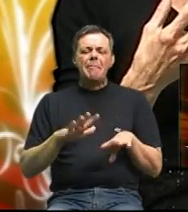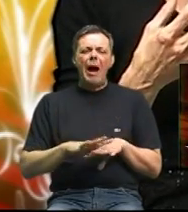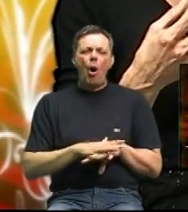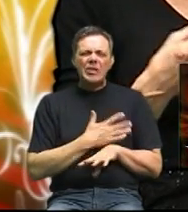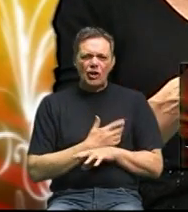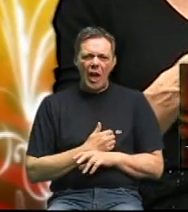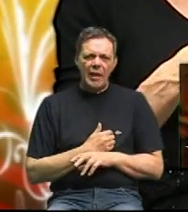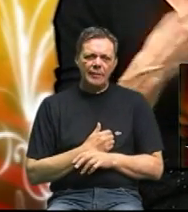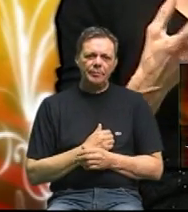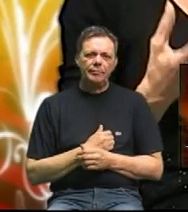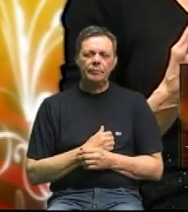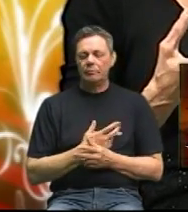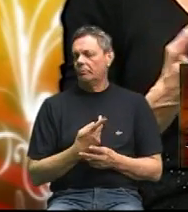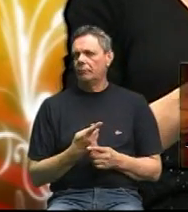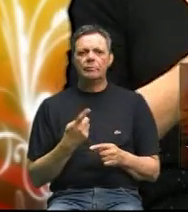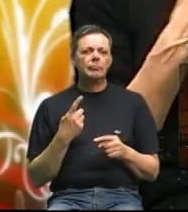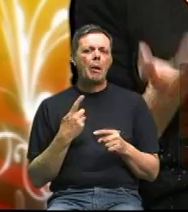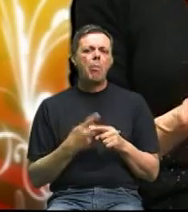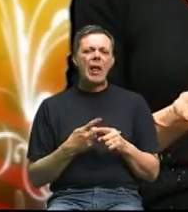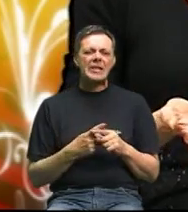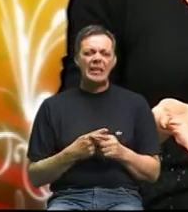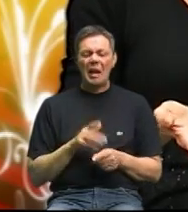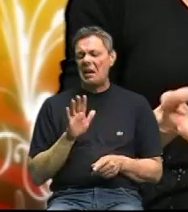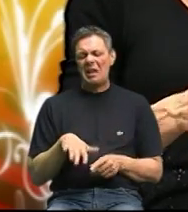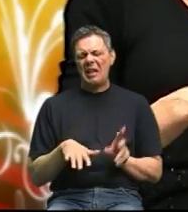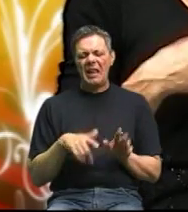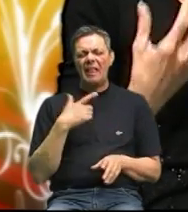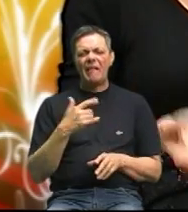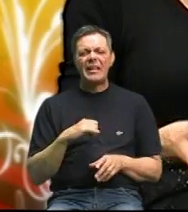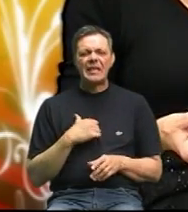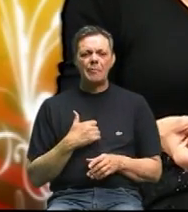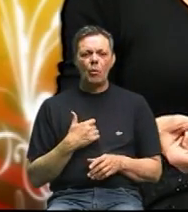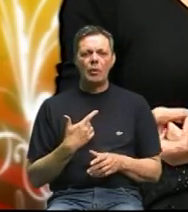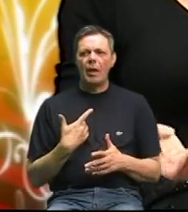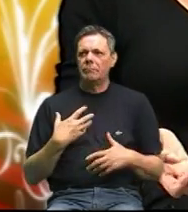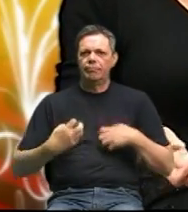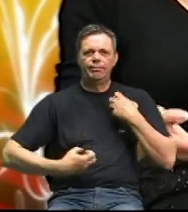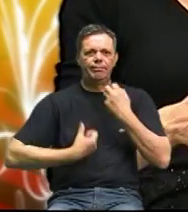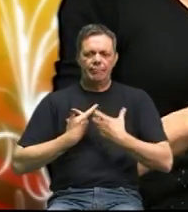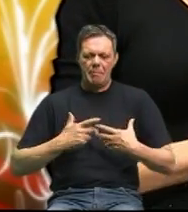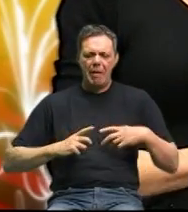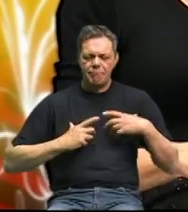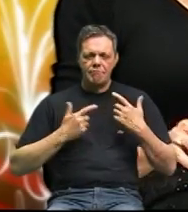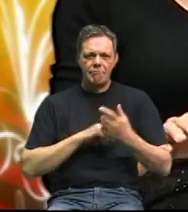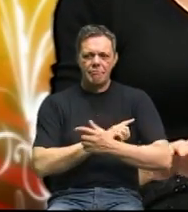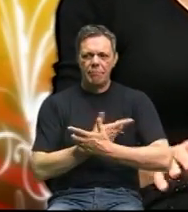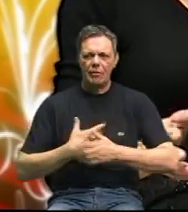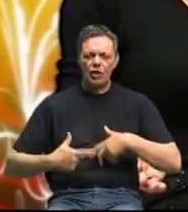osjećaj pola sata ili 20 minuta fin euforije zadovoljstva